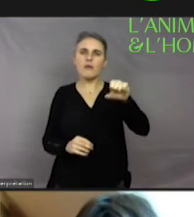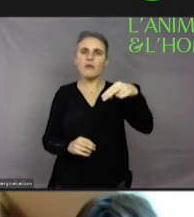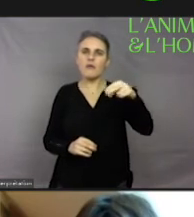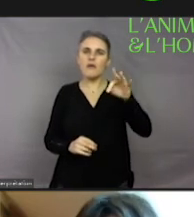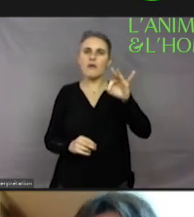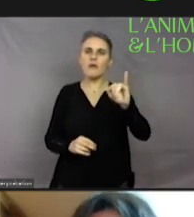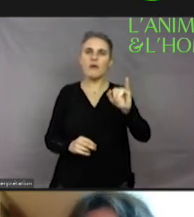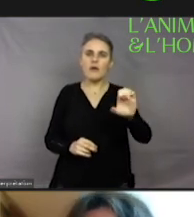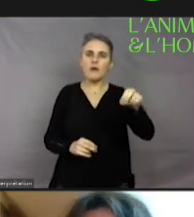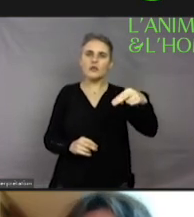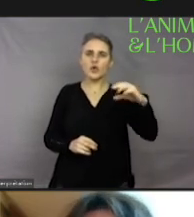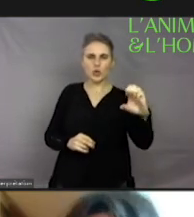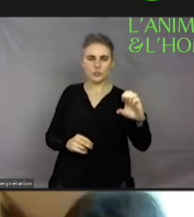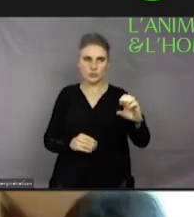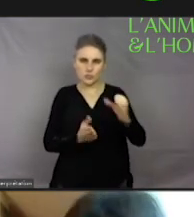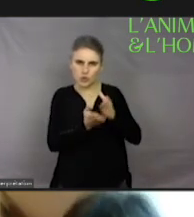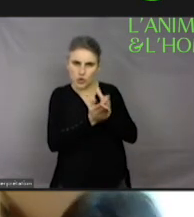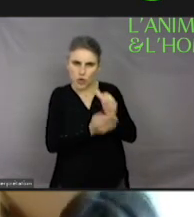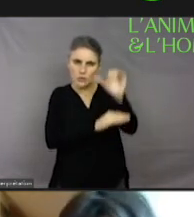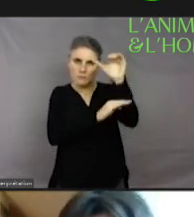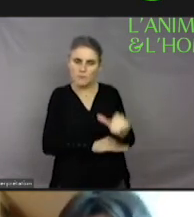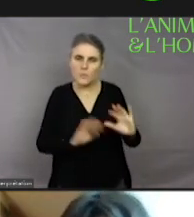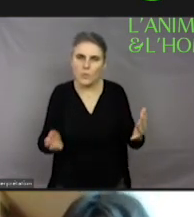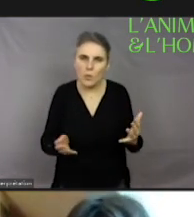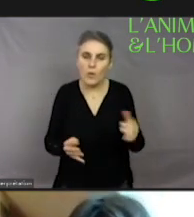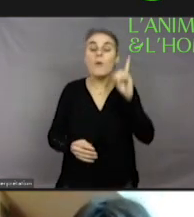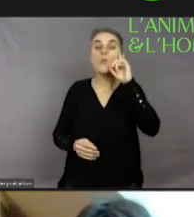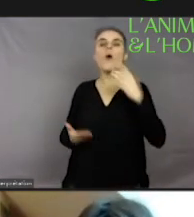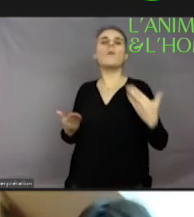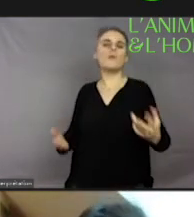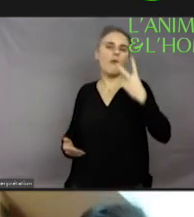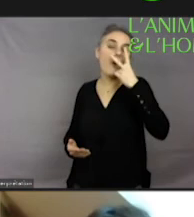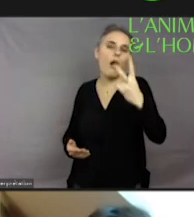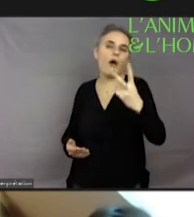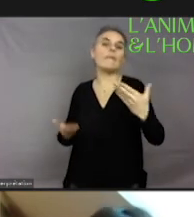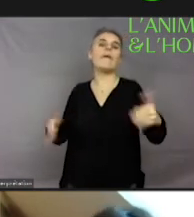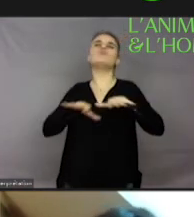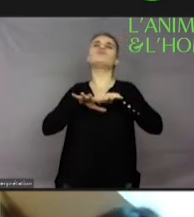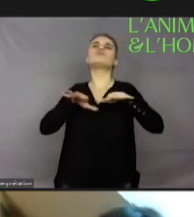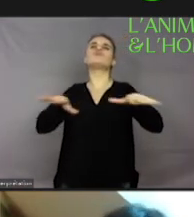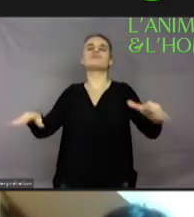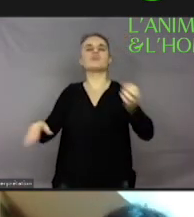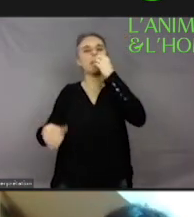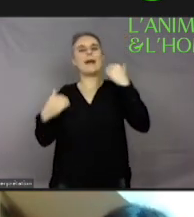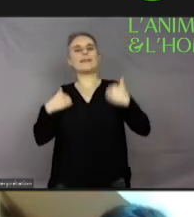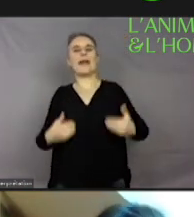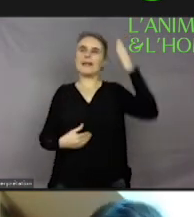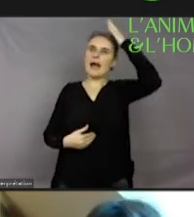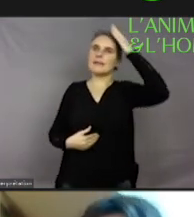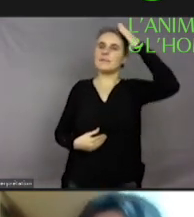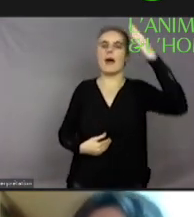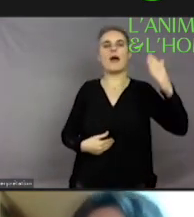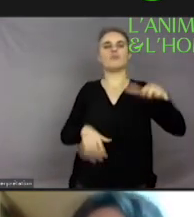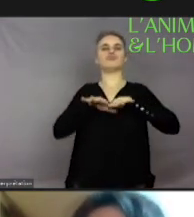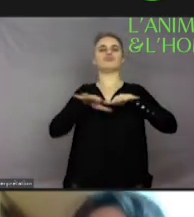comment le terme bien-être animal aujourd'hui est utilisé à toutes les sauces, il est complètement galvaudé, même dans les abattoirs, on parle